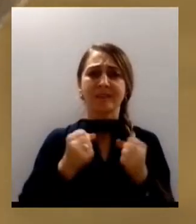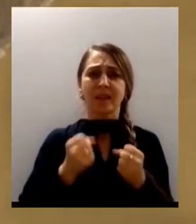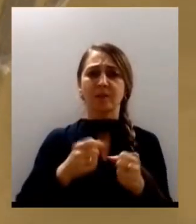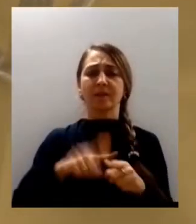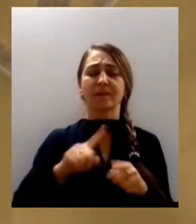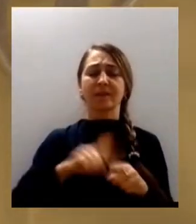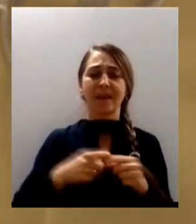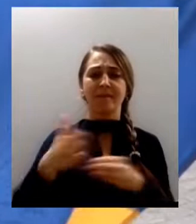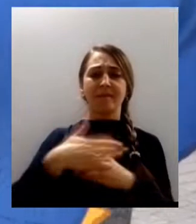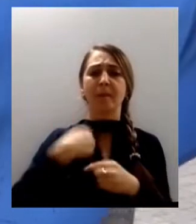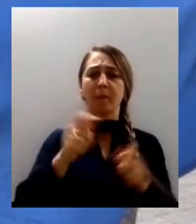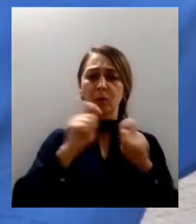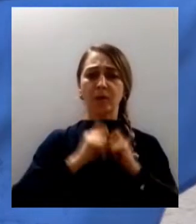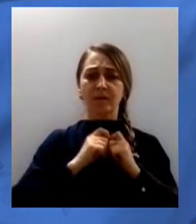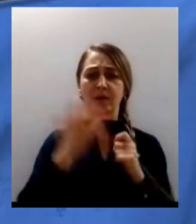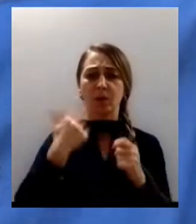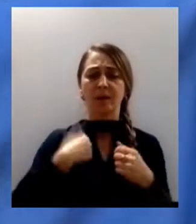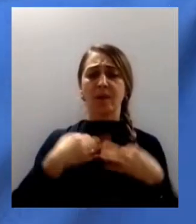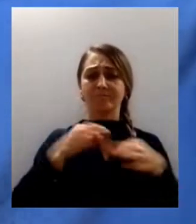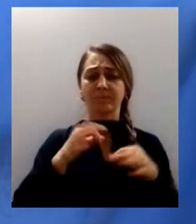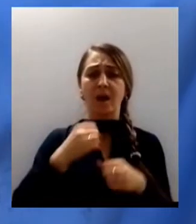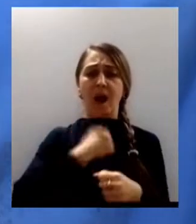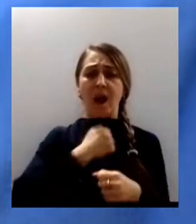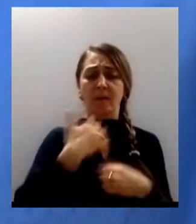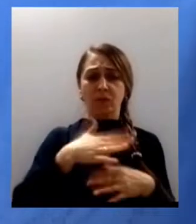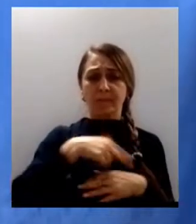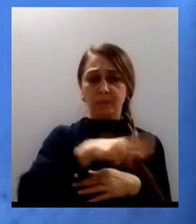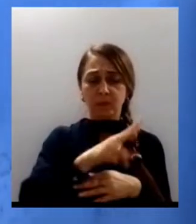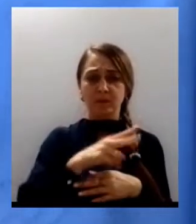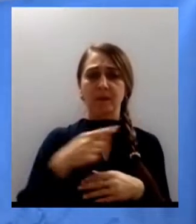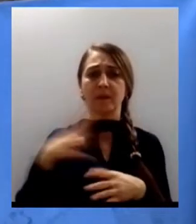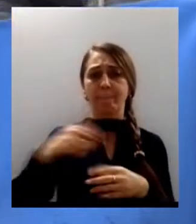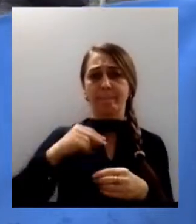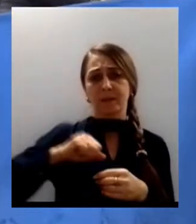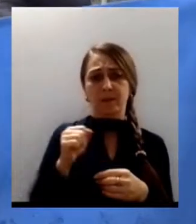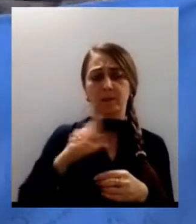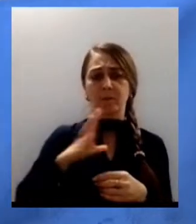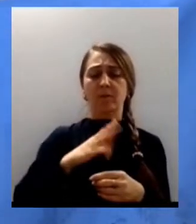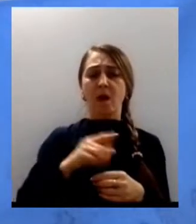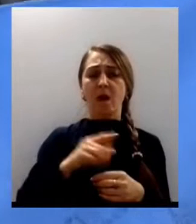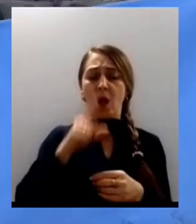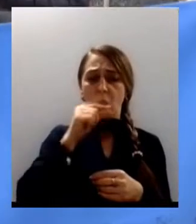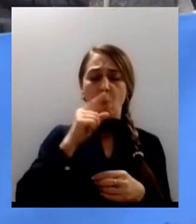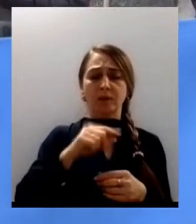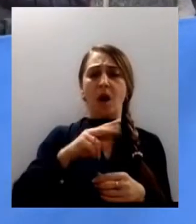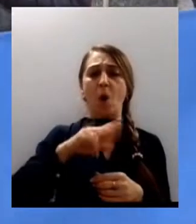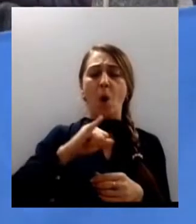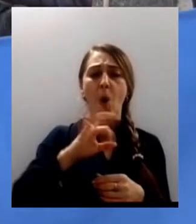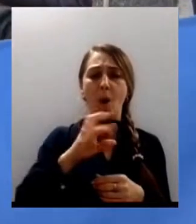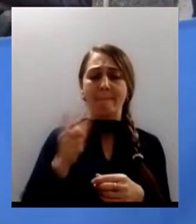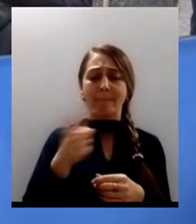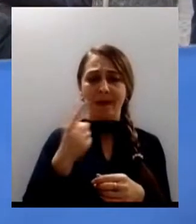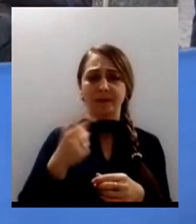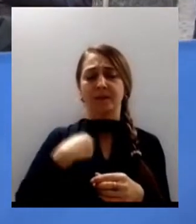мобілізований, мій товариш. Я з ним був у Луганській області і на згадку про ті часи